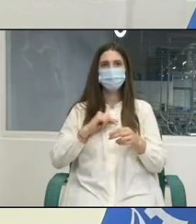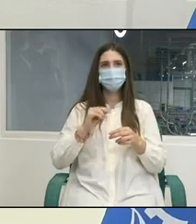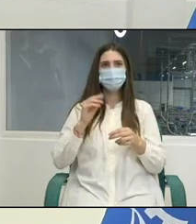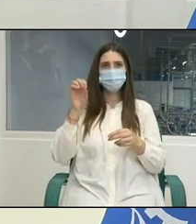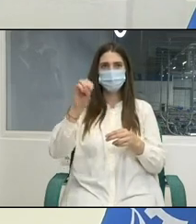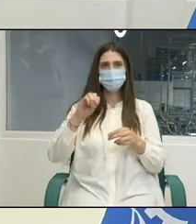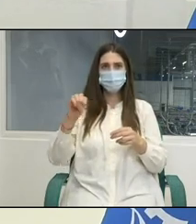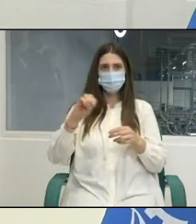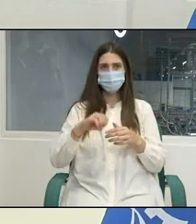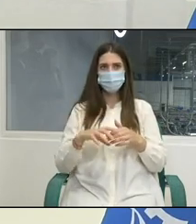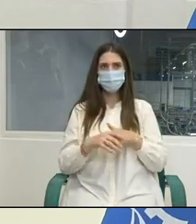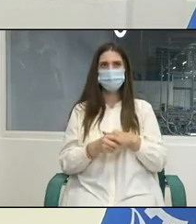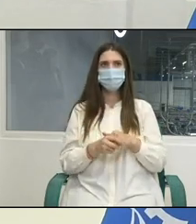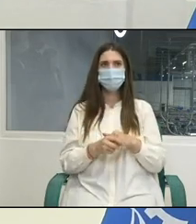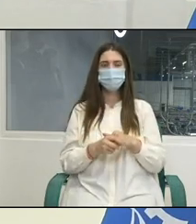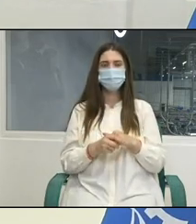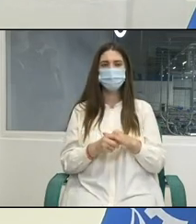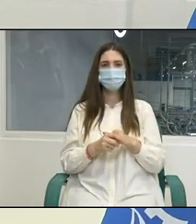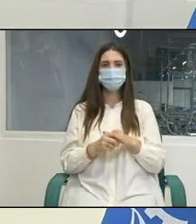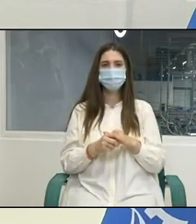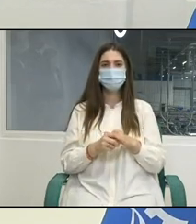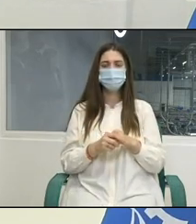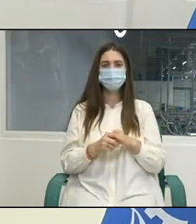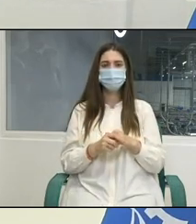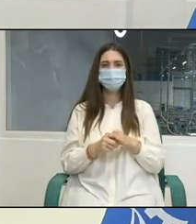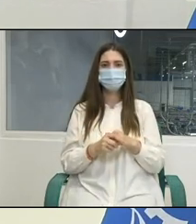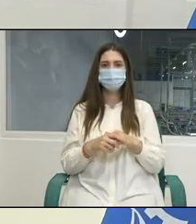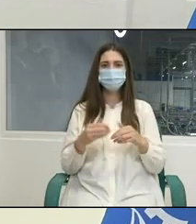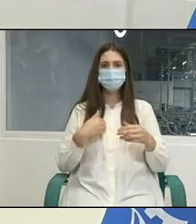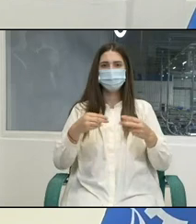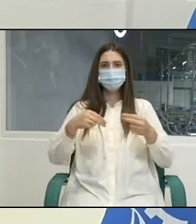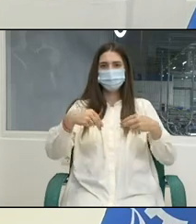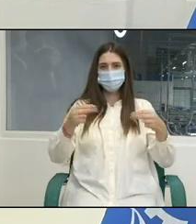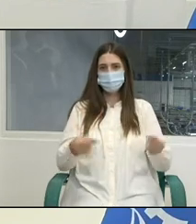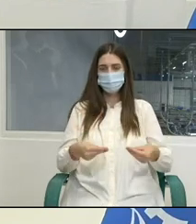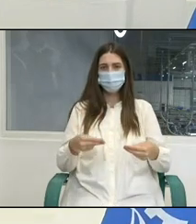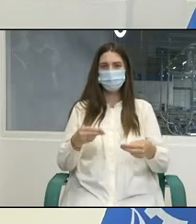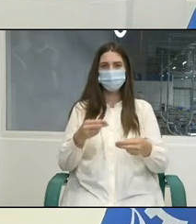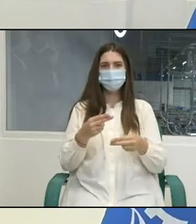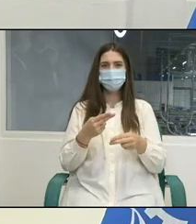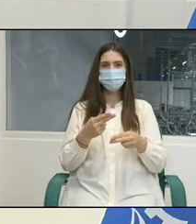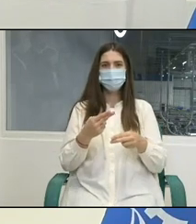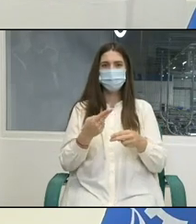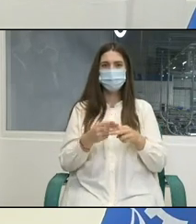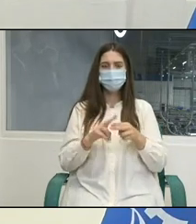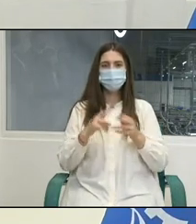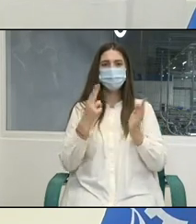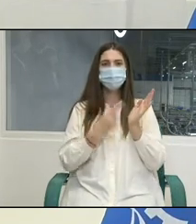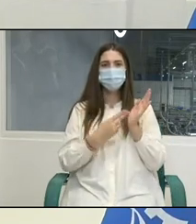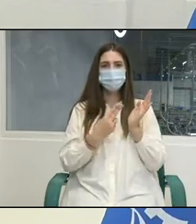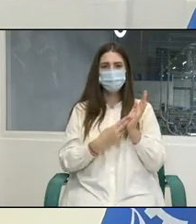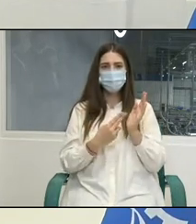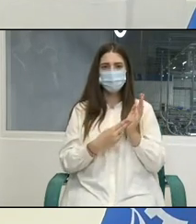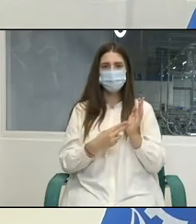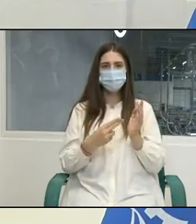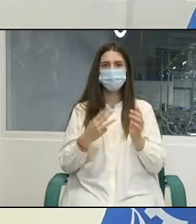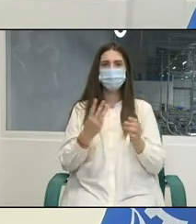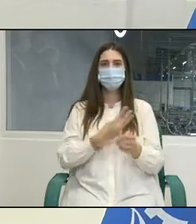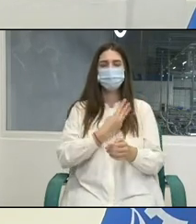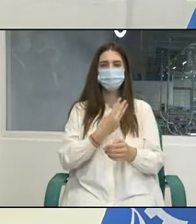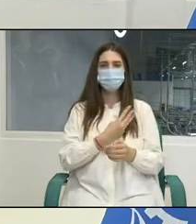prin semnarea programului de țară privind muncă decente, semnăturile noastre demonstrează odată în plus